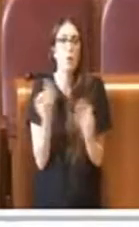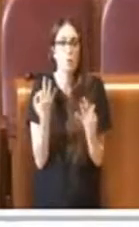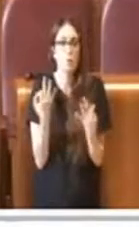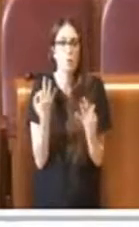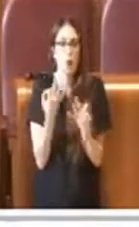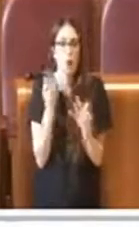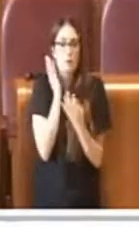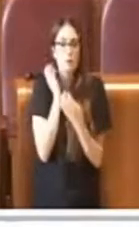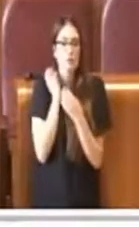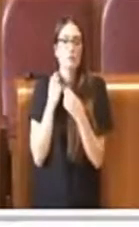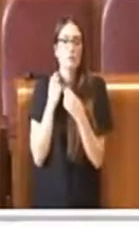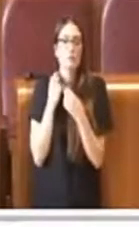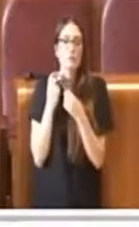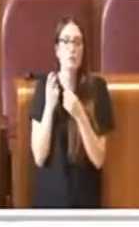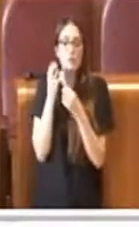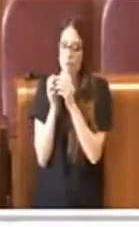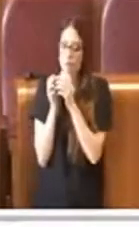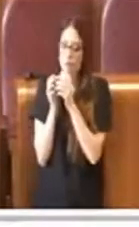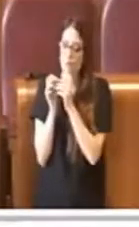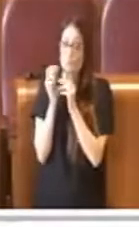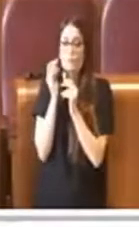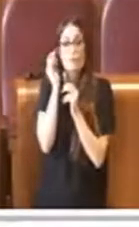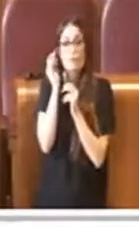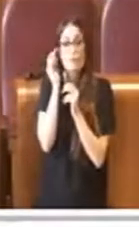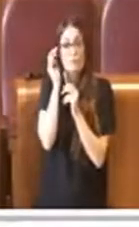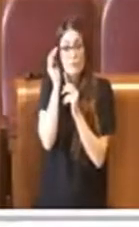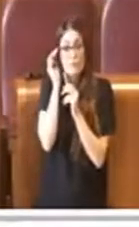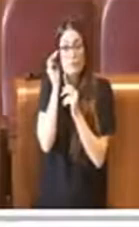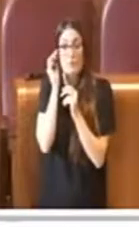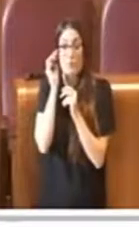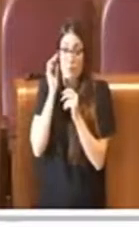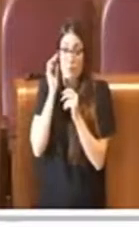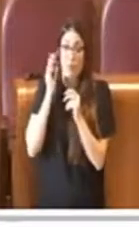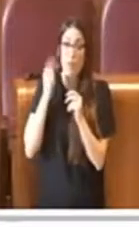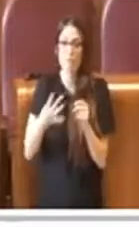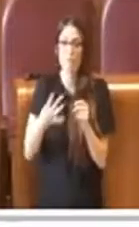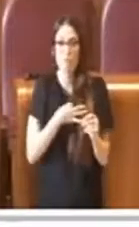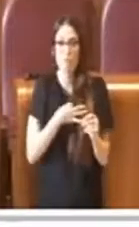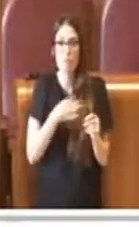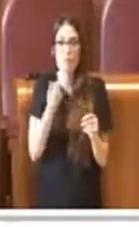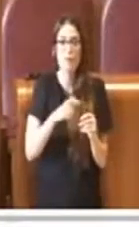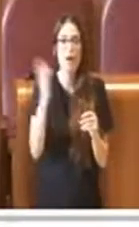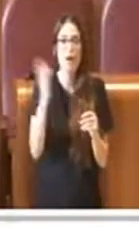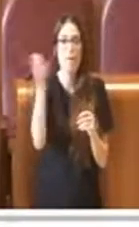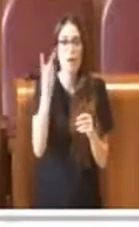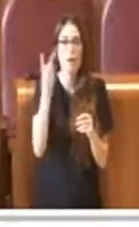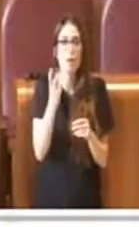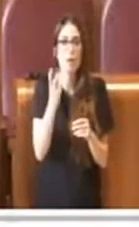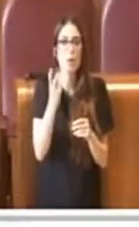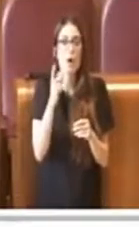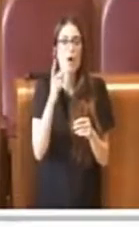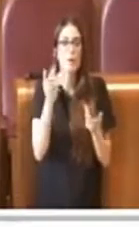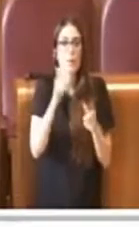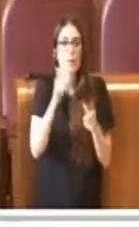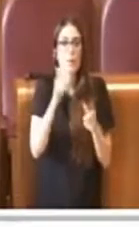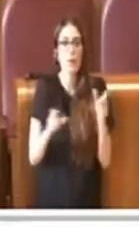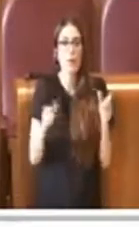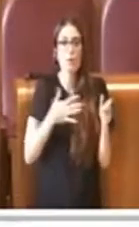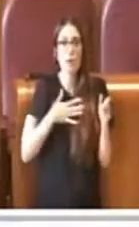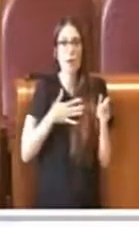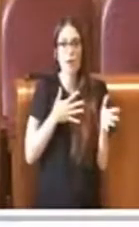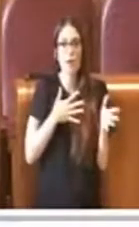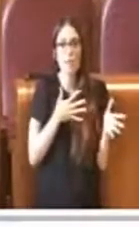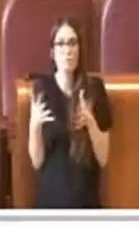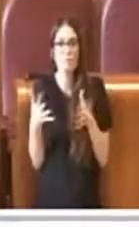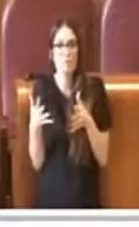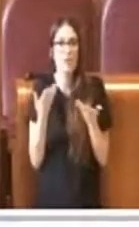nostre riunioni in presenza. Mi ha colpito soprattutto perché magari in molti casi riguardava persone anche con età avanzate, che